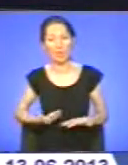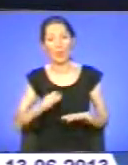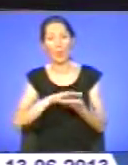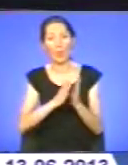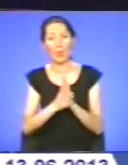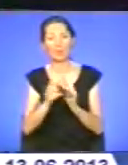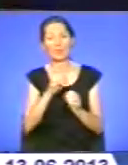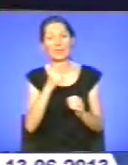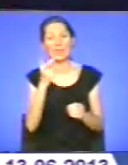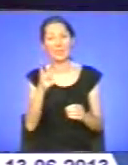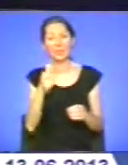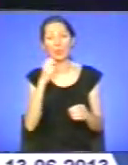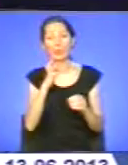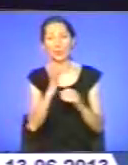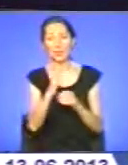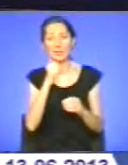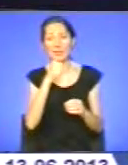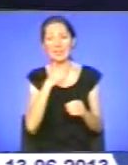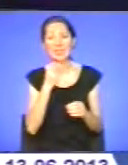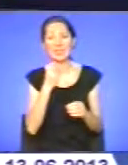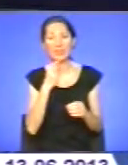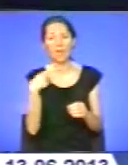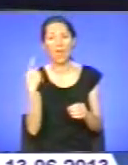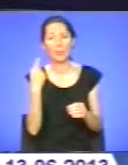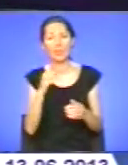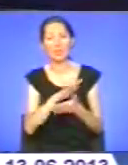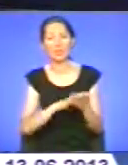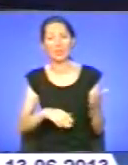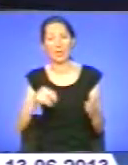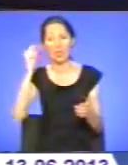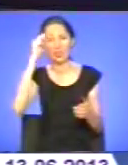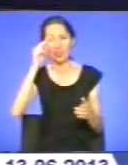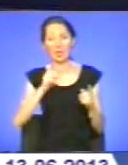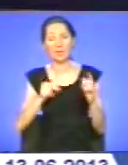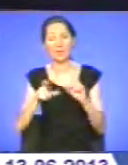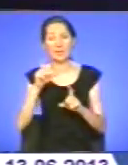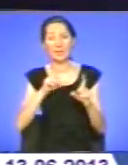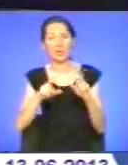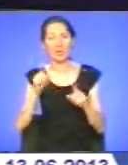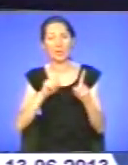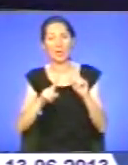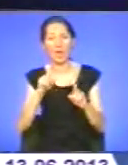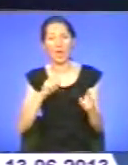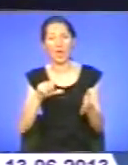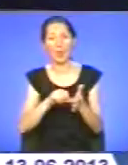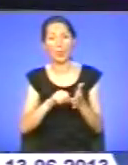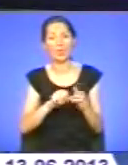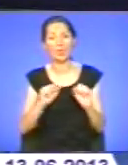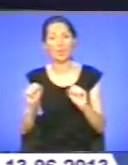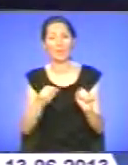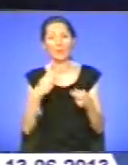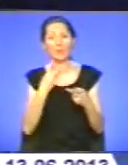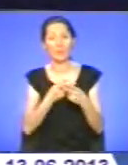З 13 по 14 червня в області триває навчальна семінарна рада за участю керівників пенітентіарних закладів